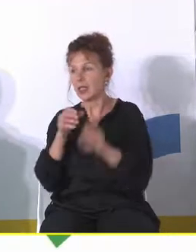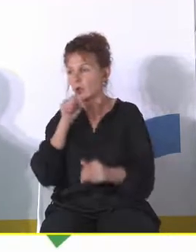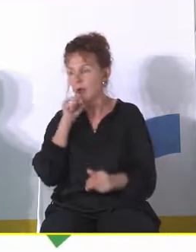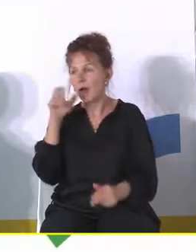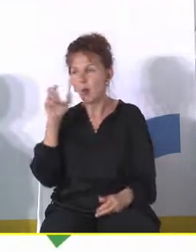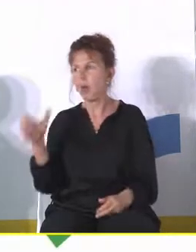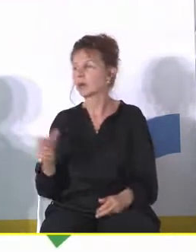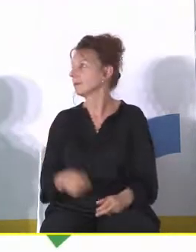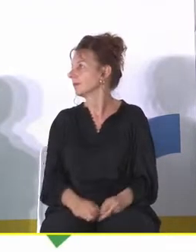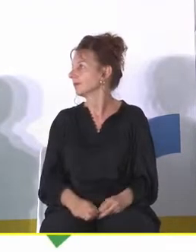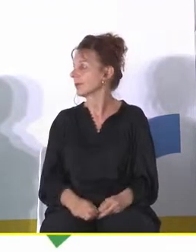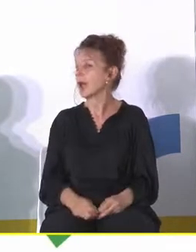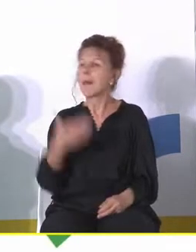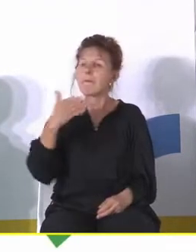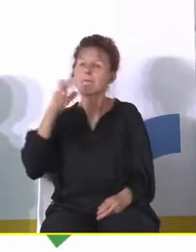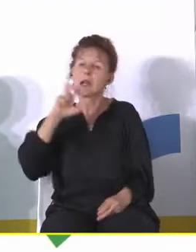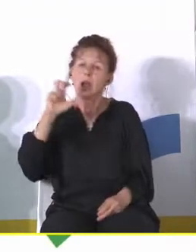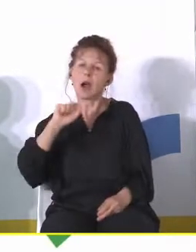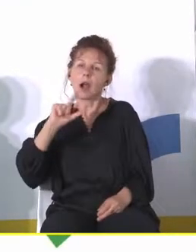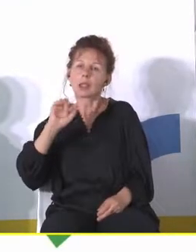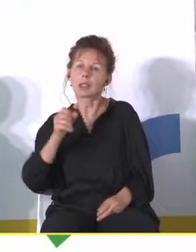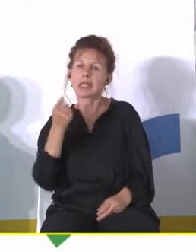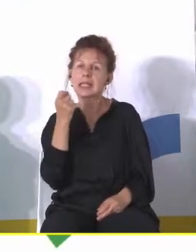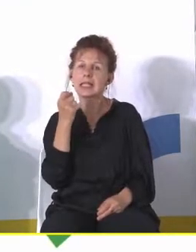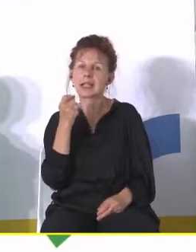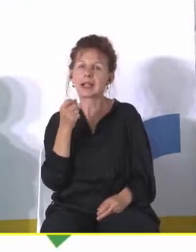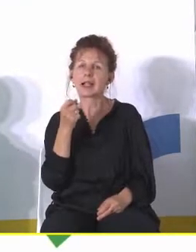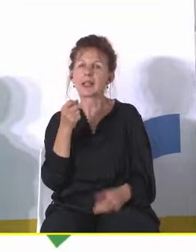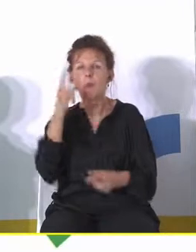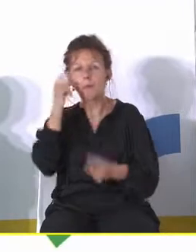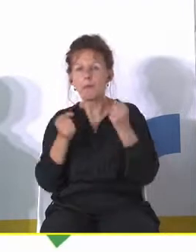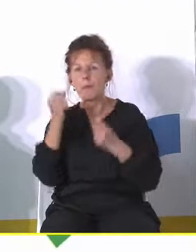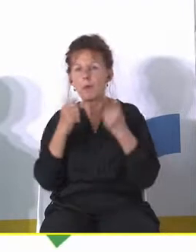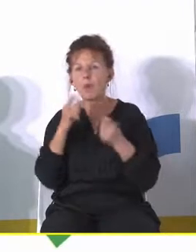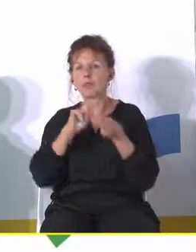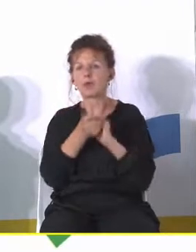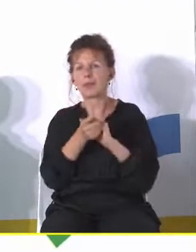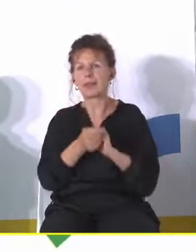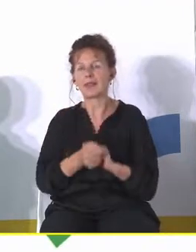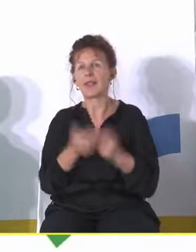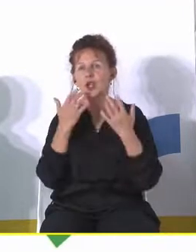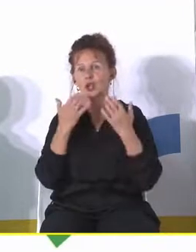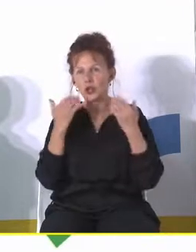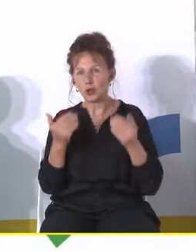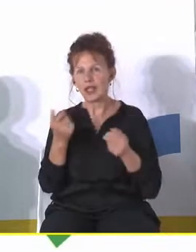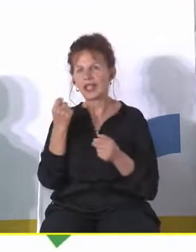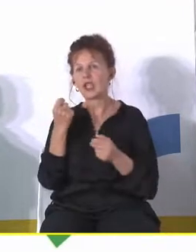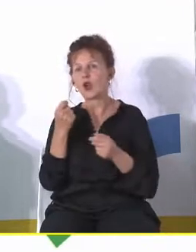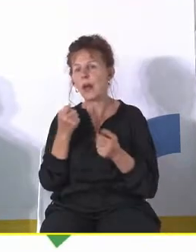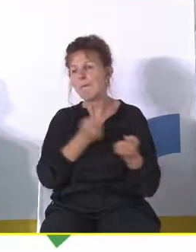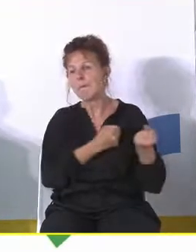Michalskiemu i za chwilę przejdziemy do konkretów, więc proszę szykować konkretne pomysły na konkretne zmiany. Dziękuję. Ja chciałem trochę jakby